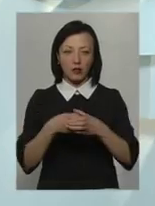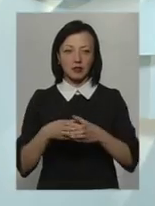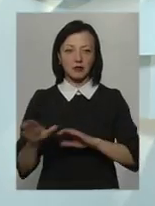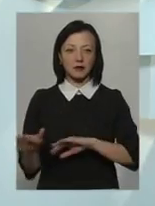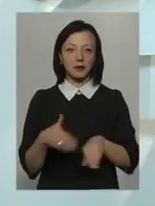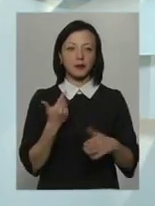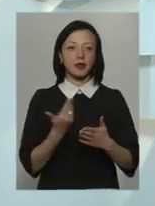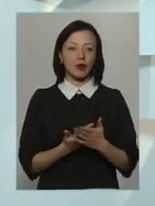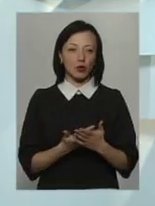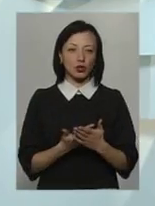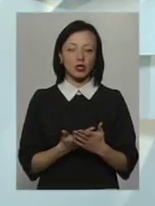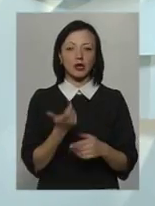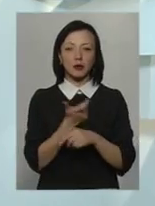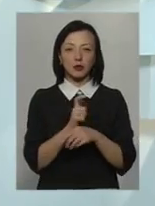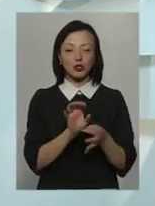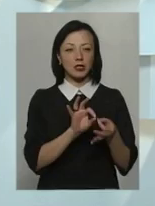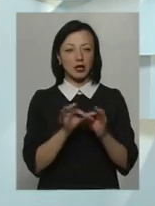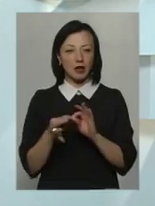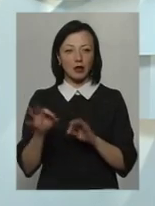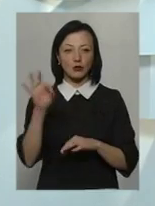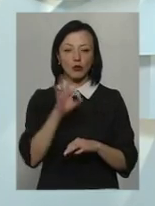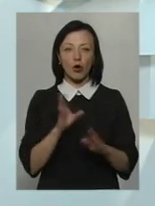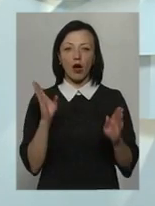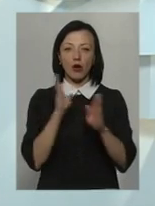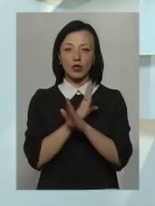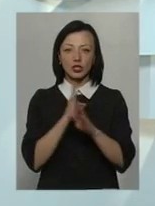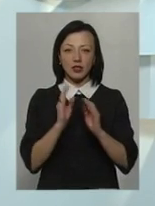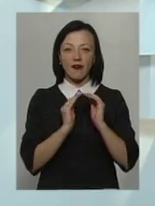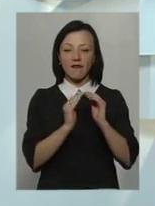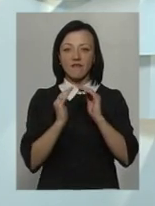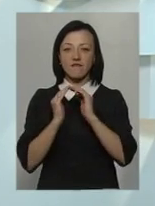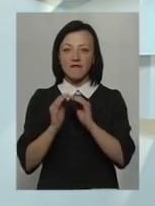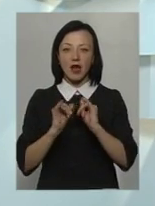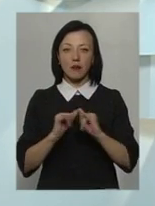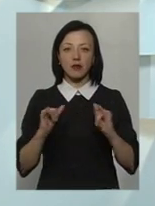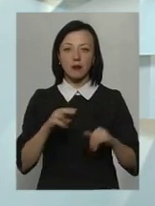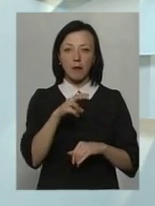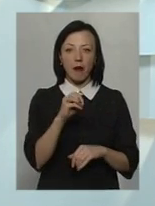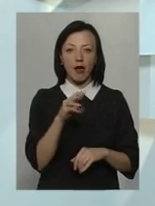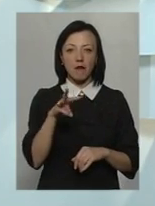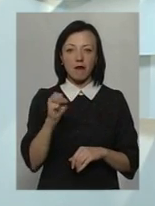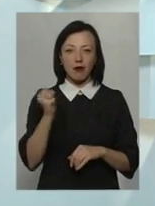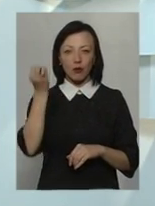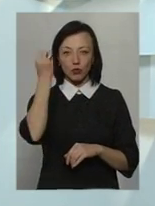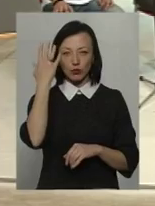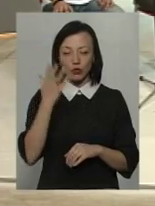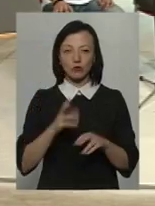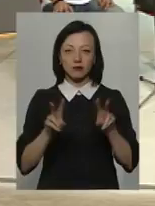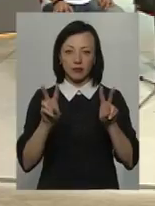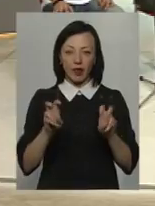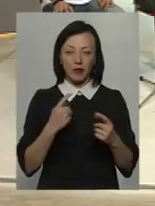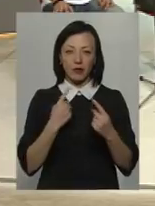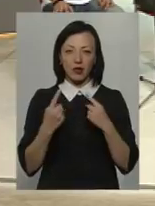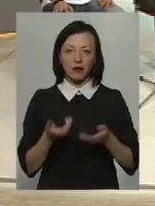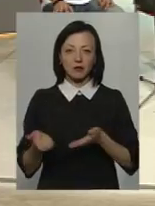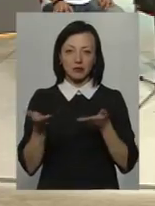Отже, більш детальніше про екологічне фермерство та пермакультуру нині говоримо у темі з нашими гостями.